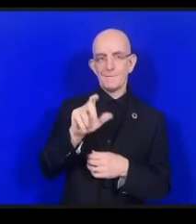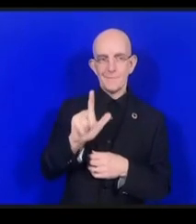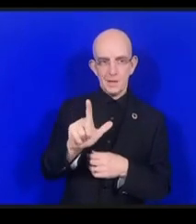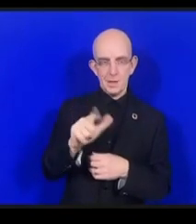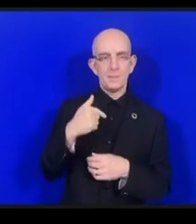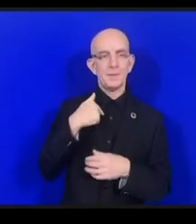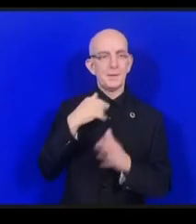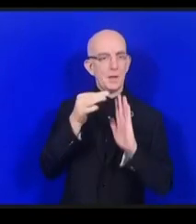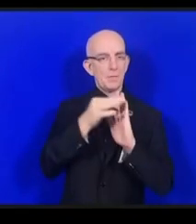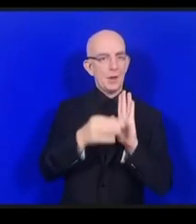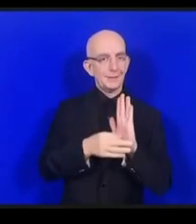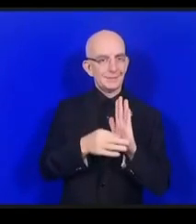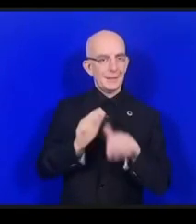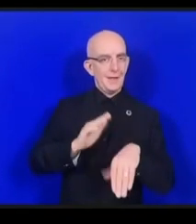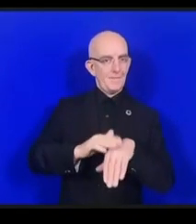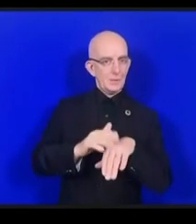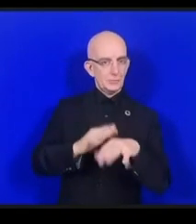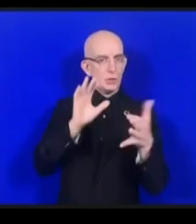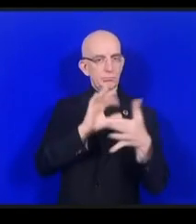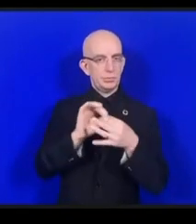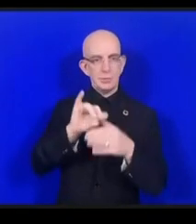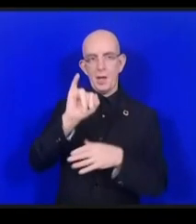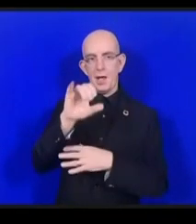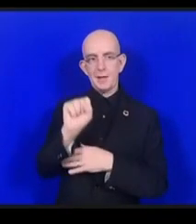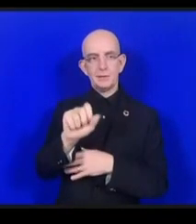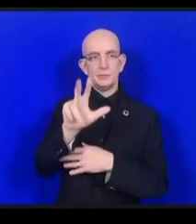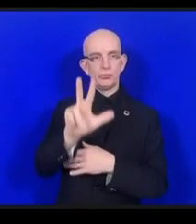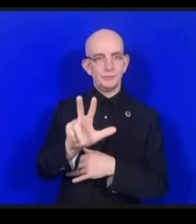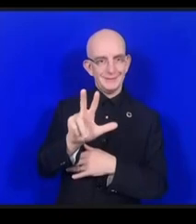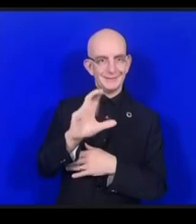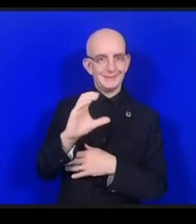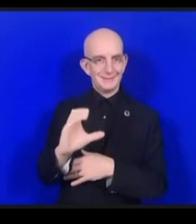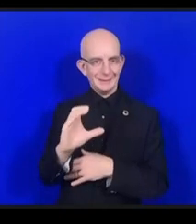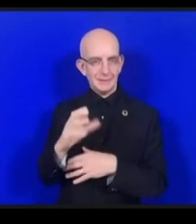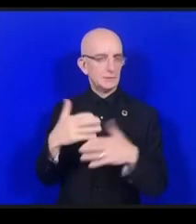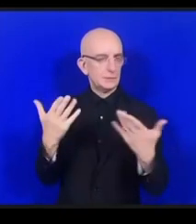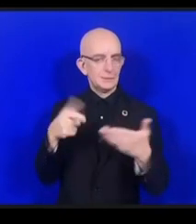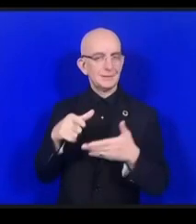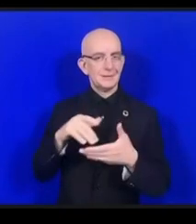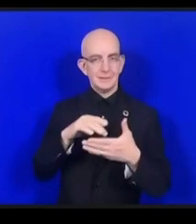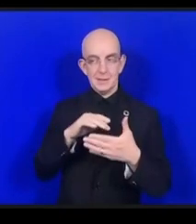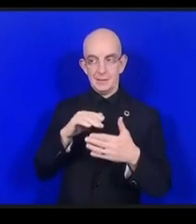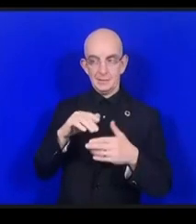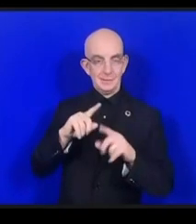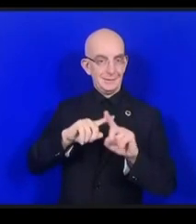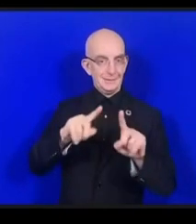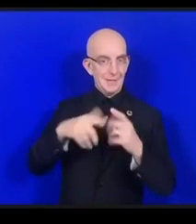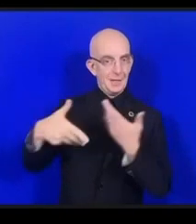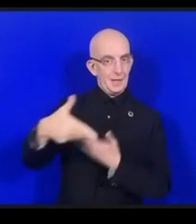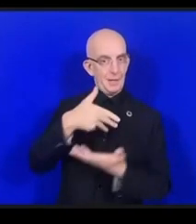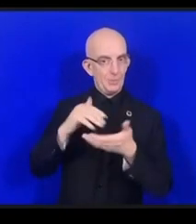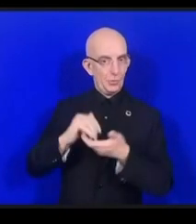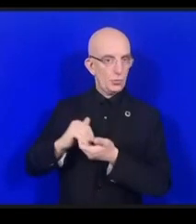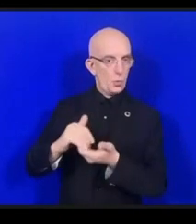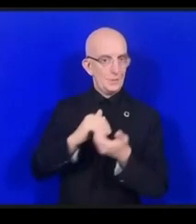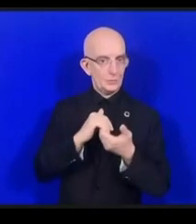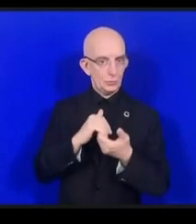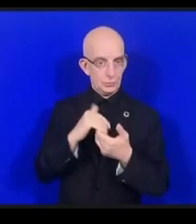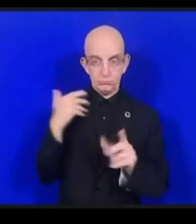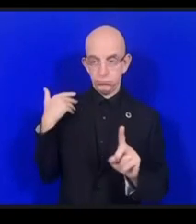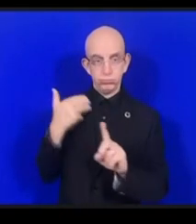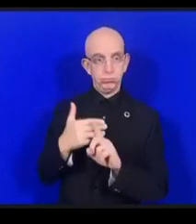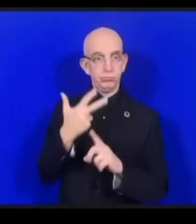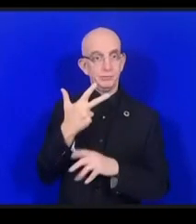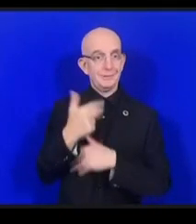une coalition dynamique qui existe depuis trois ans et le ça